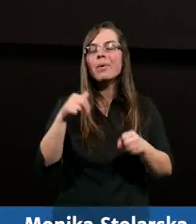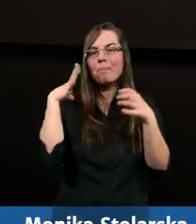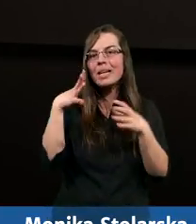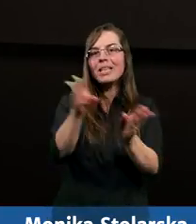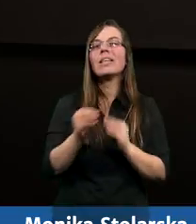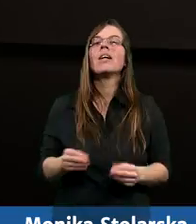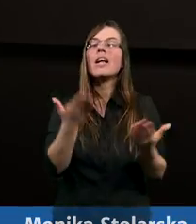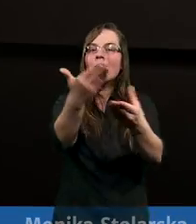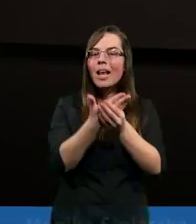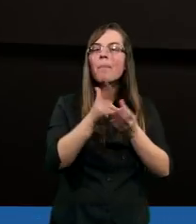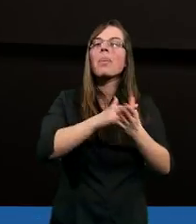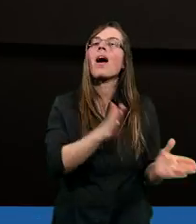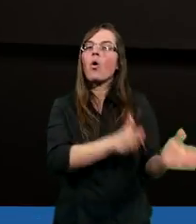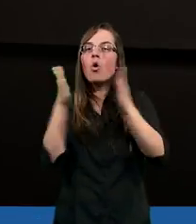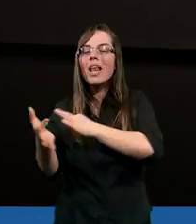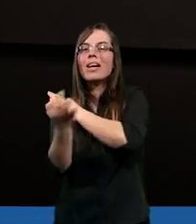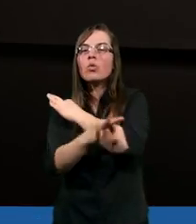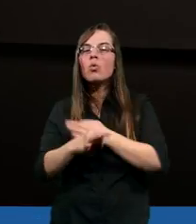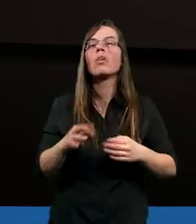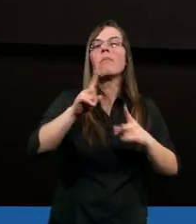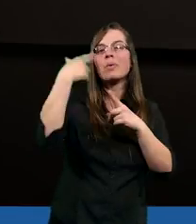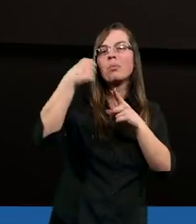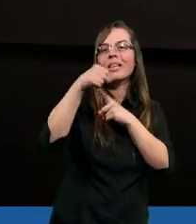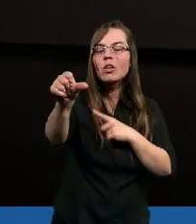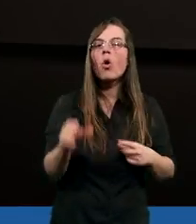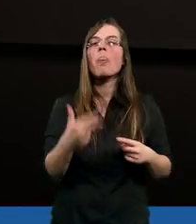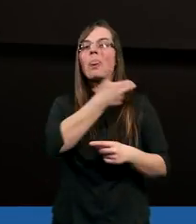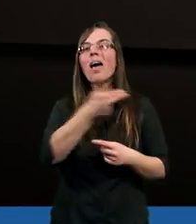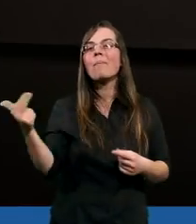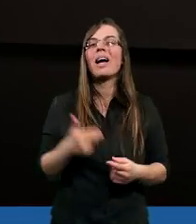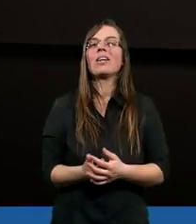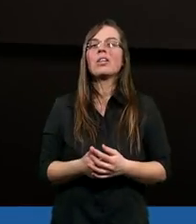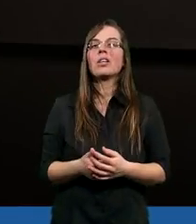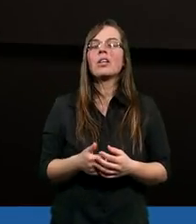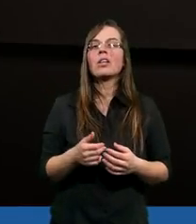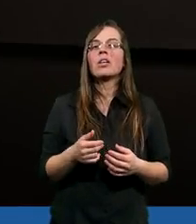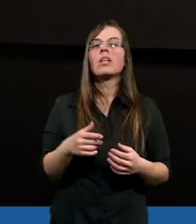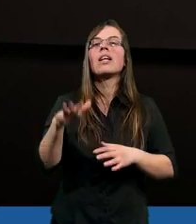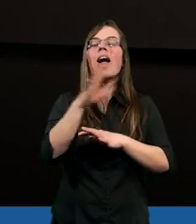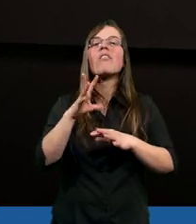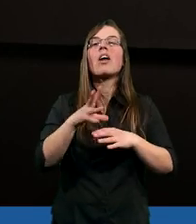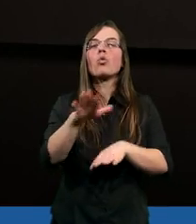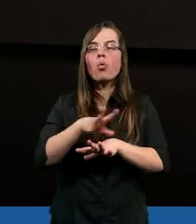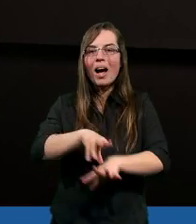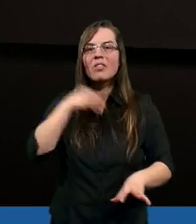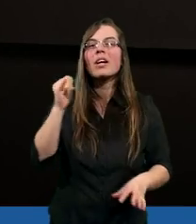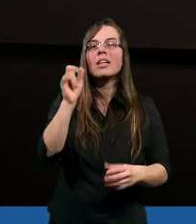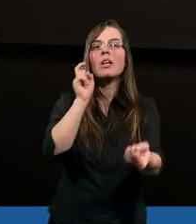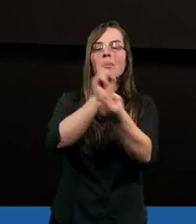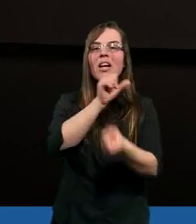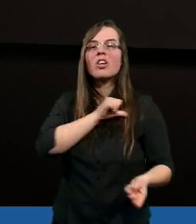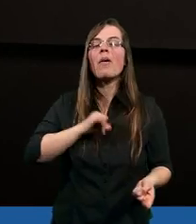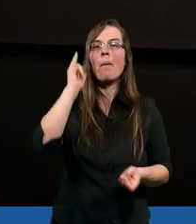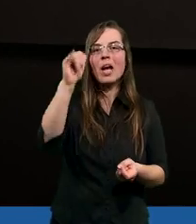z nami. Zapraszam na kolejne studium w przyszłym tygodniu. Temat Zasmucanie Ducha Świętego i